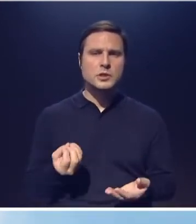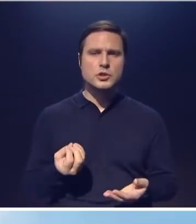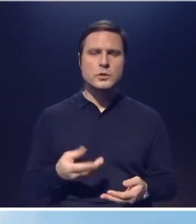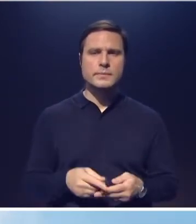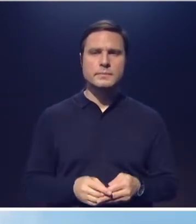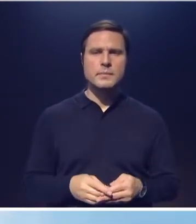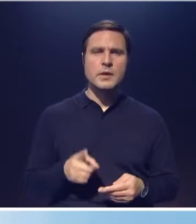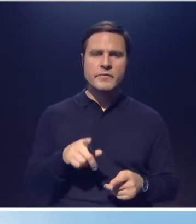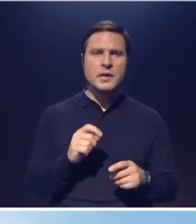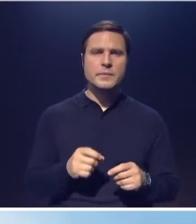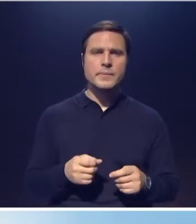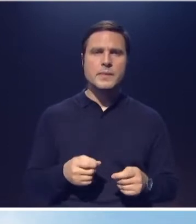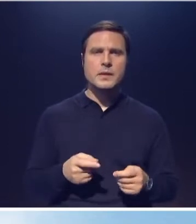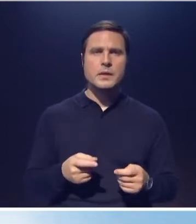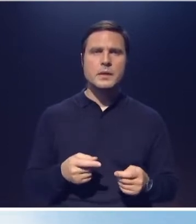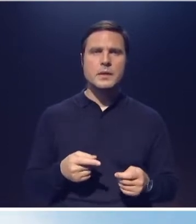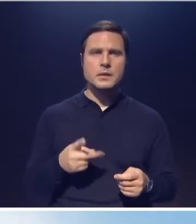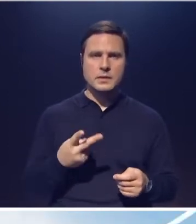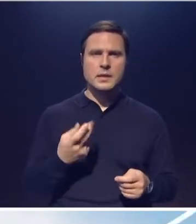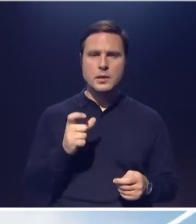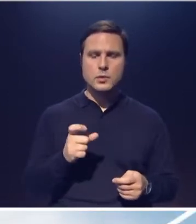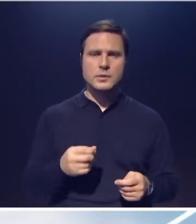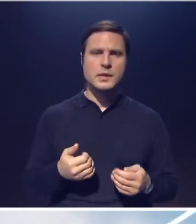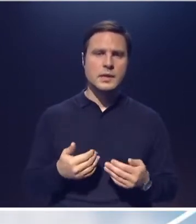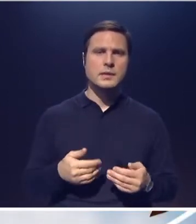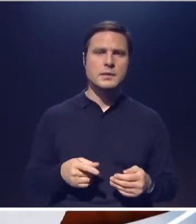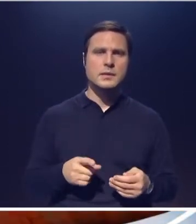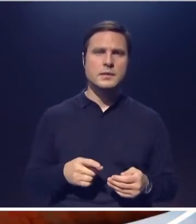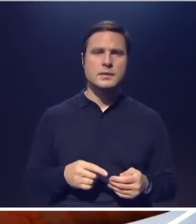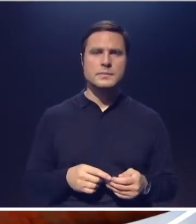несколько, насколько мне известно, таких персонажей. Ни одного.